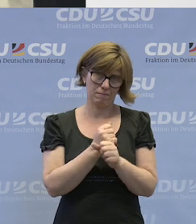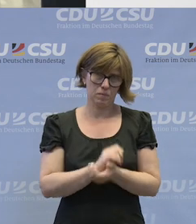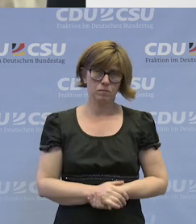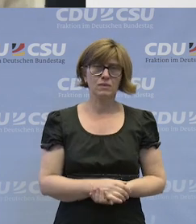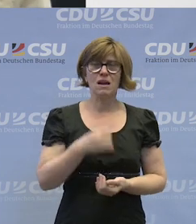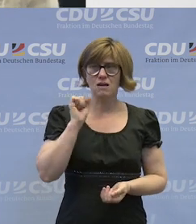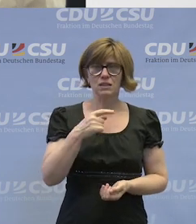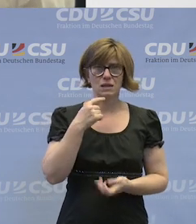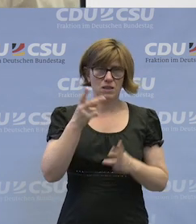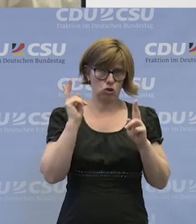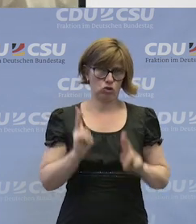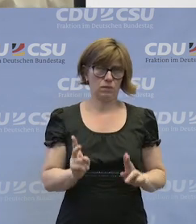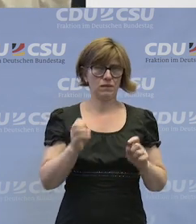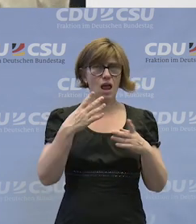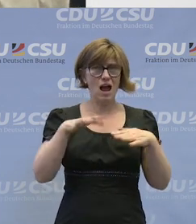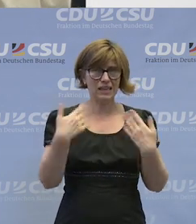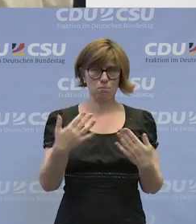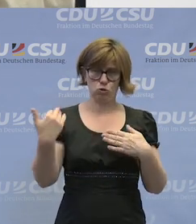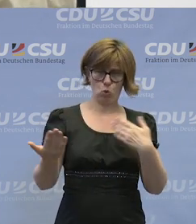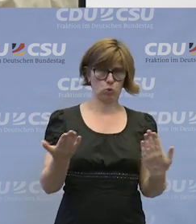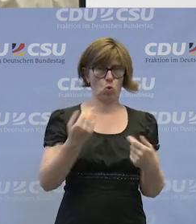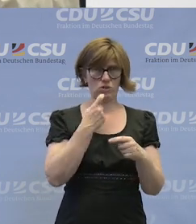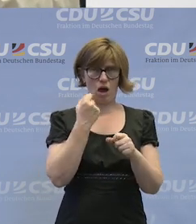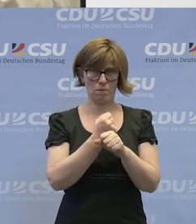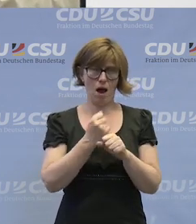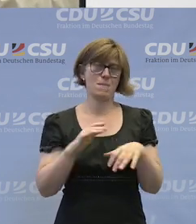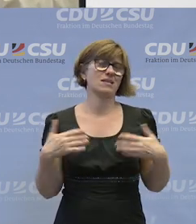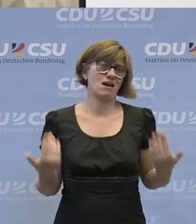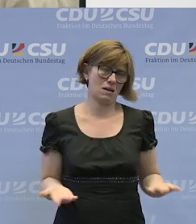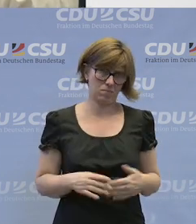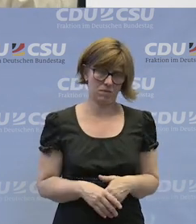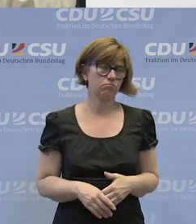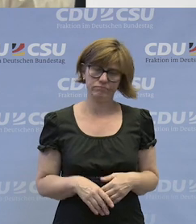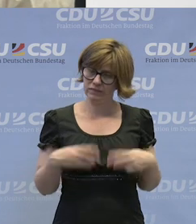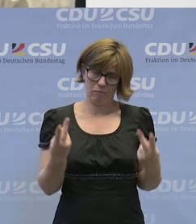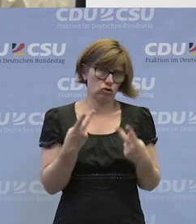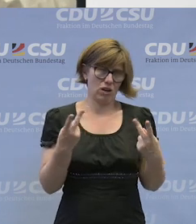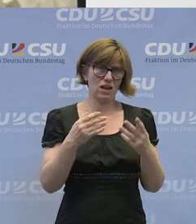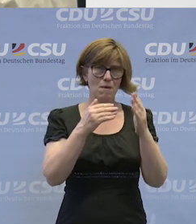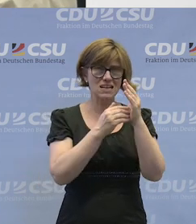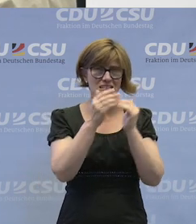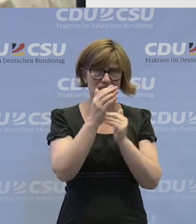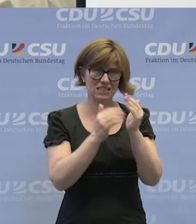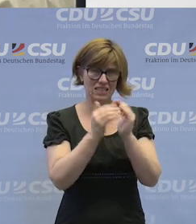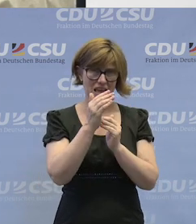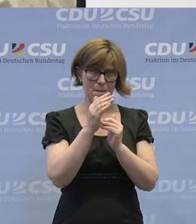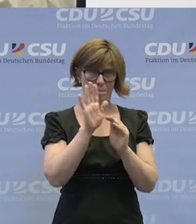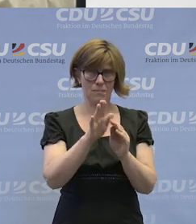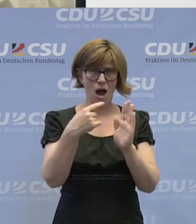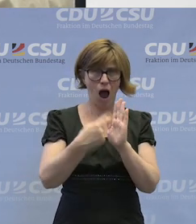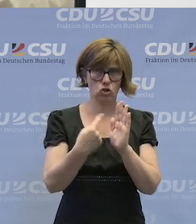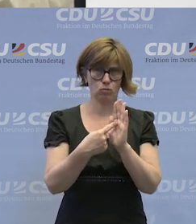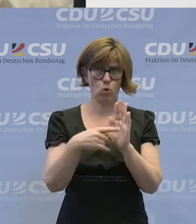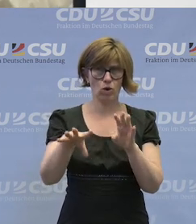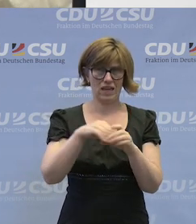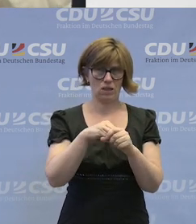ich jetzt nur unterstreichen, also es gibt natürlich solche und solche und es ist dieses System oder das, der Anspruch